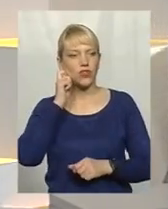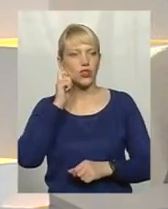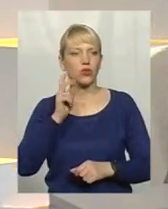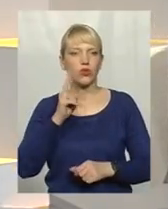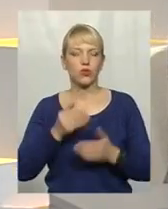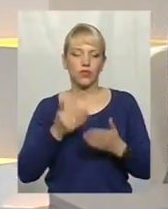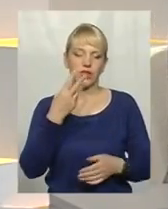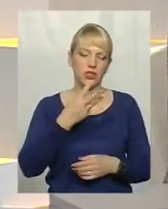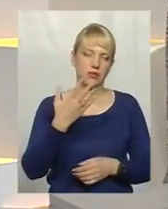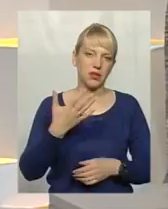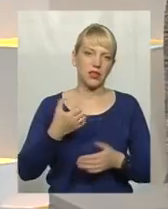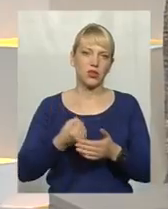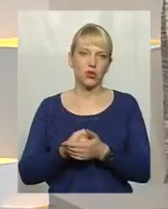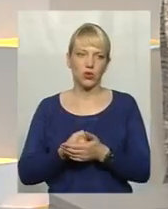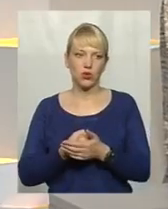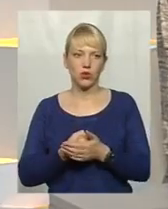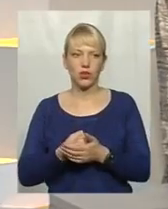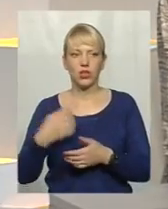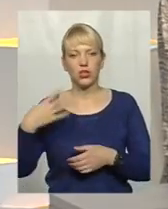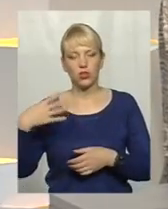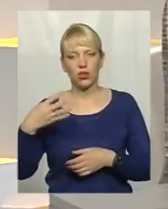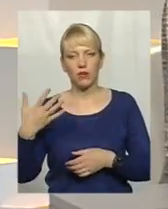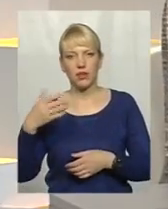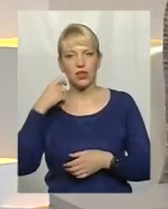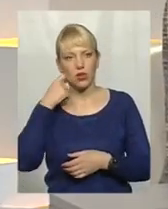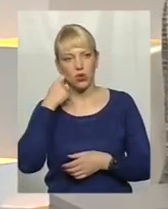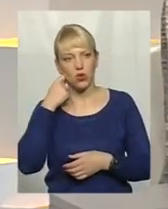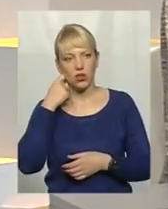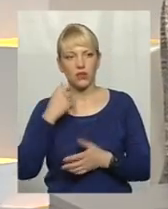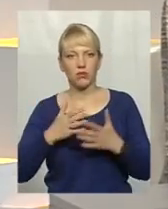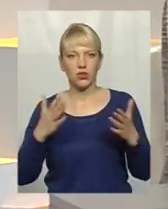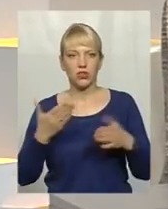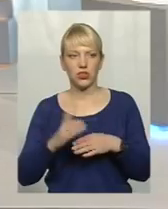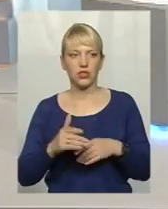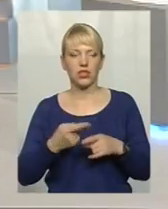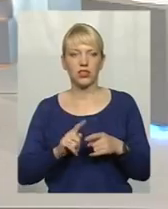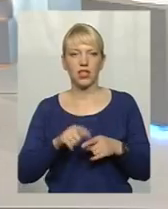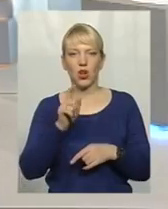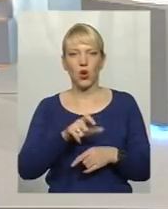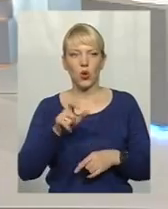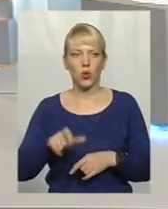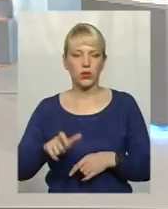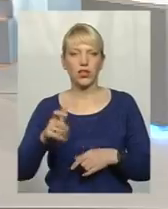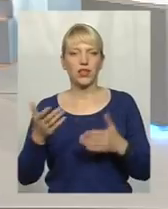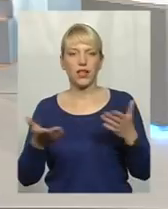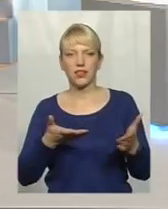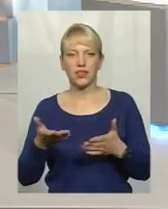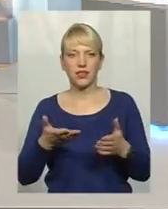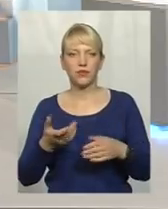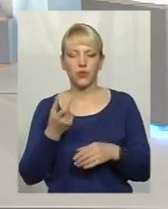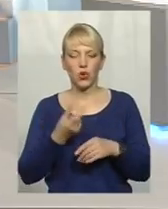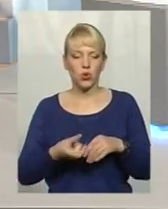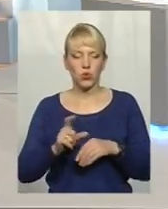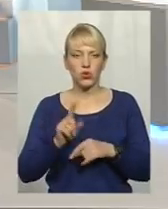так, від 35 років до 45, велика частина. І це люди, які дуже